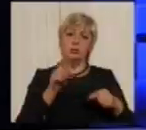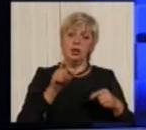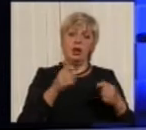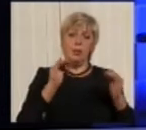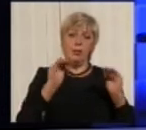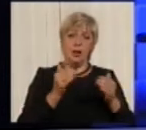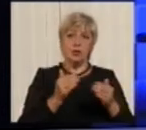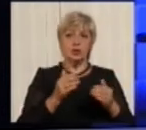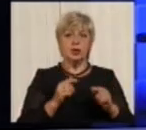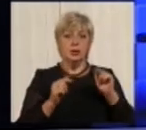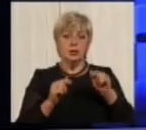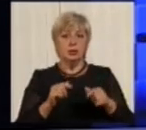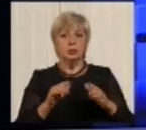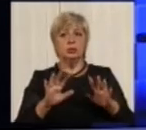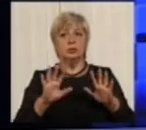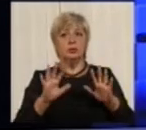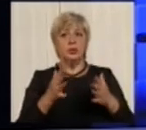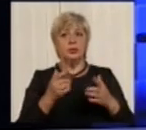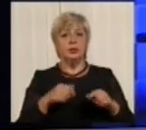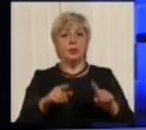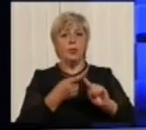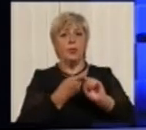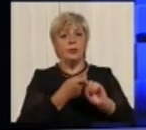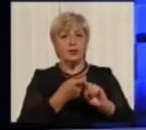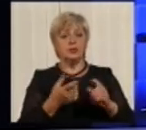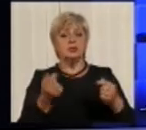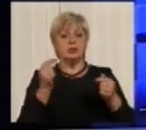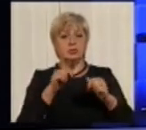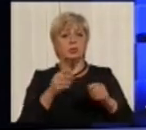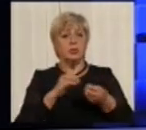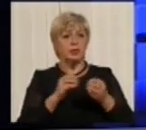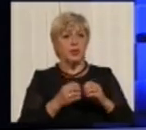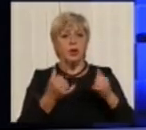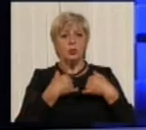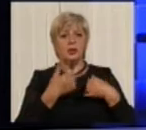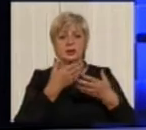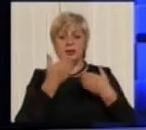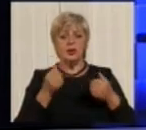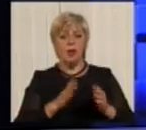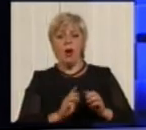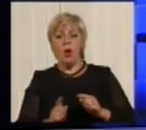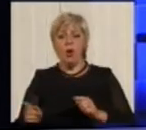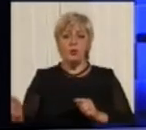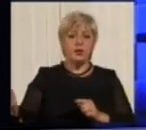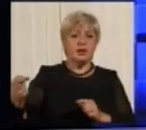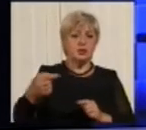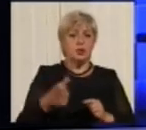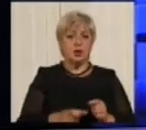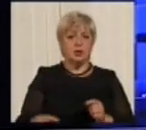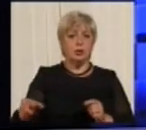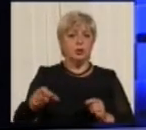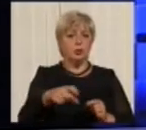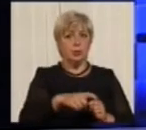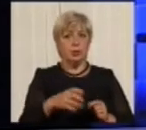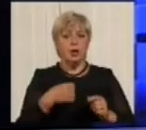випадок, він просто пов'язаний також з однією проблемою. У нас немає об'їзної дороги, яка повинна бути для того, щоб вантажівки не заходили в місто, вони